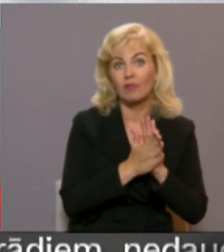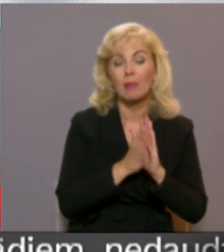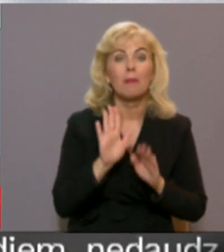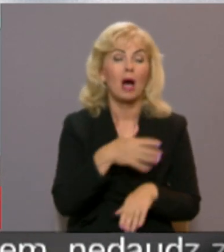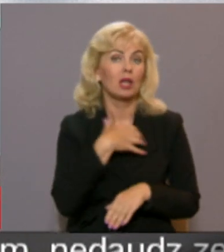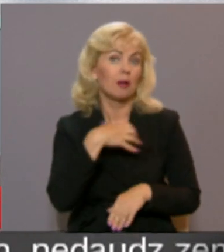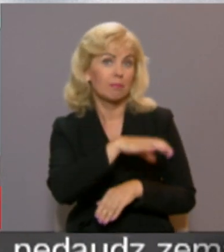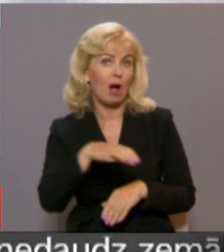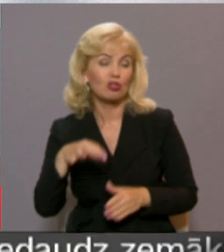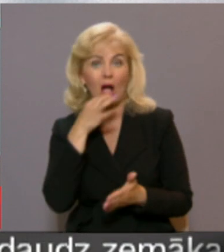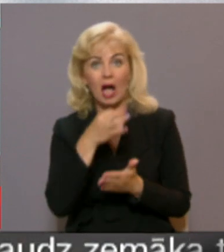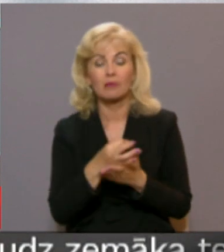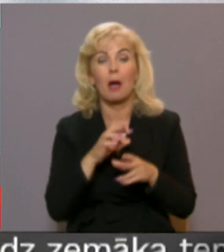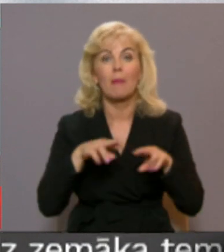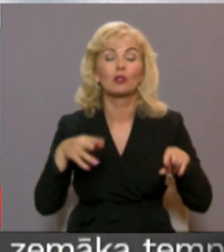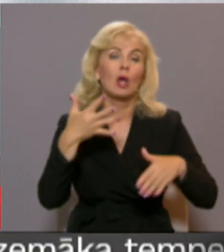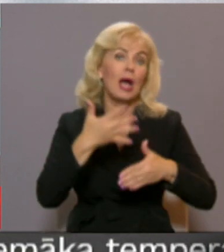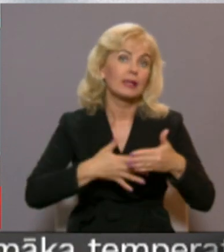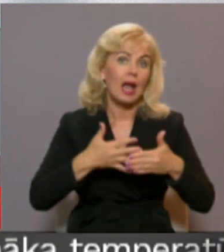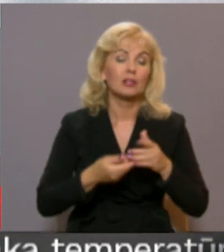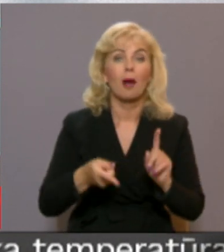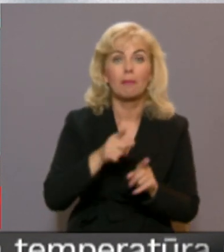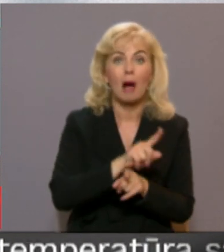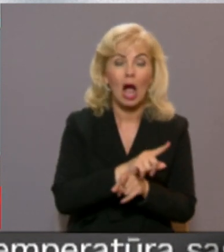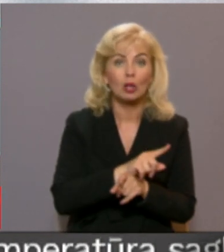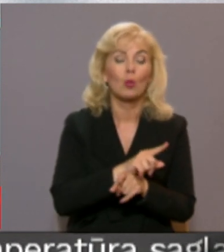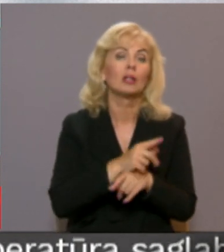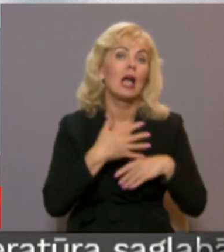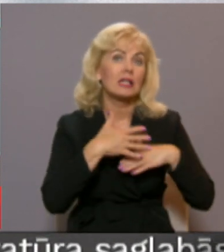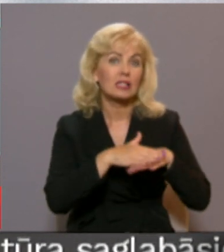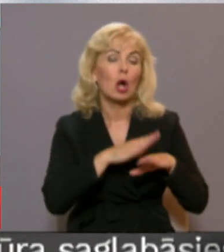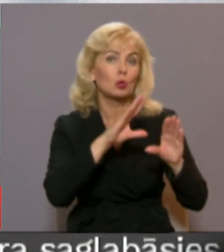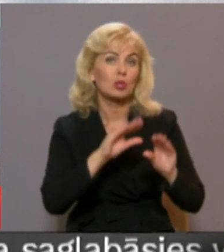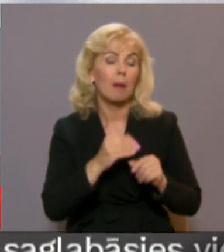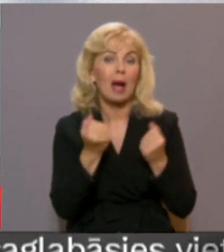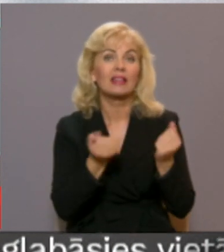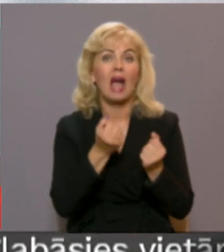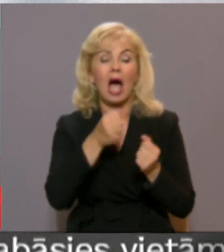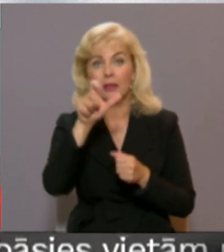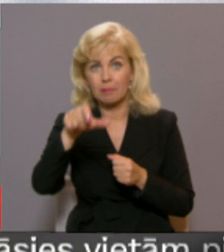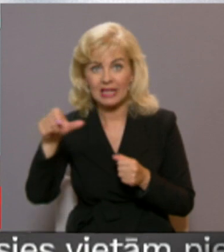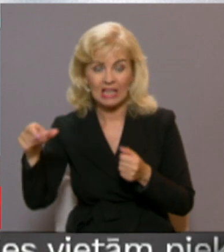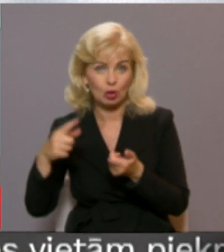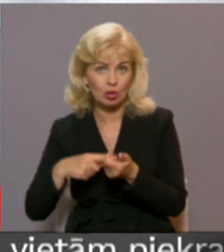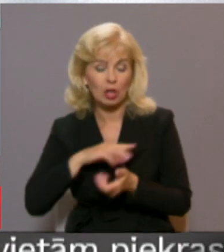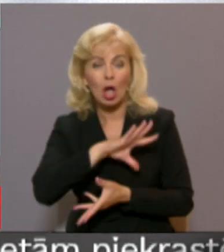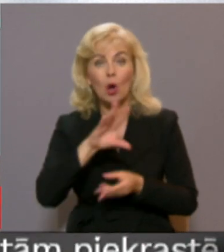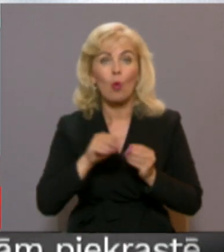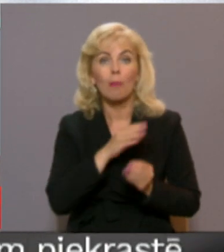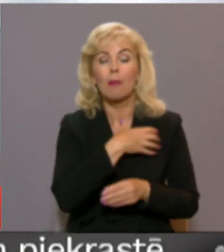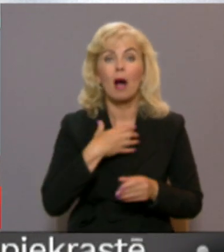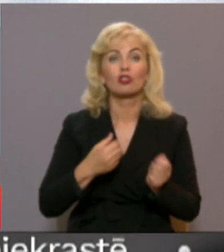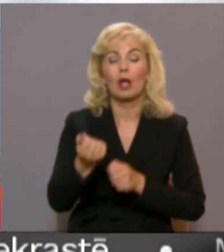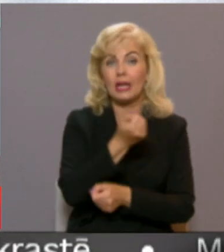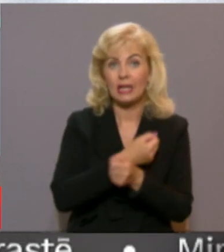pašvaldībām atbildīgajā ministrijā tika rēķināts, ka mainot struktūru un samazinot darbinieku skaitu, visās pašvaldībās kopā gadā varētu